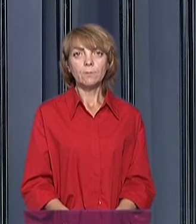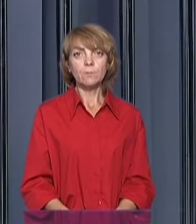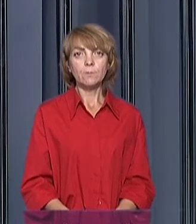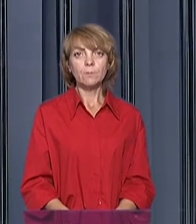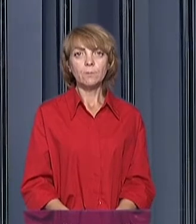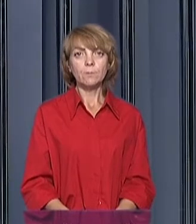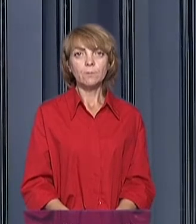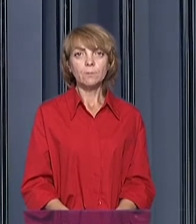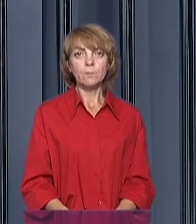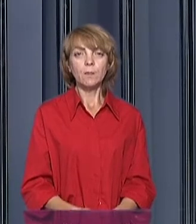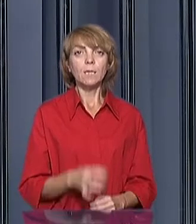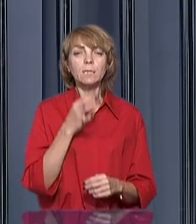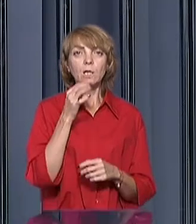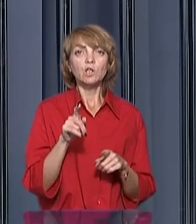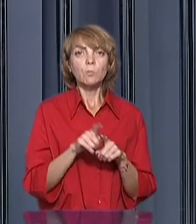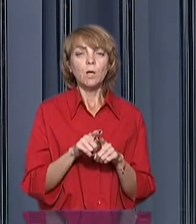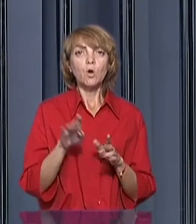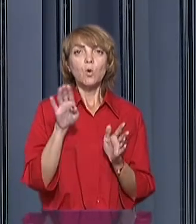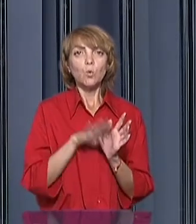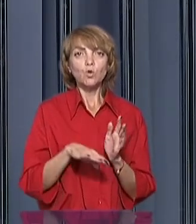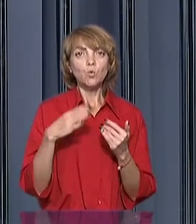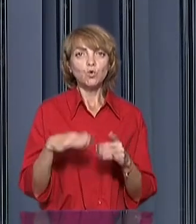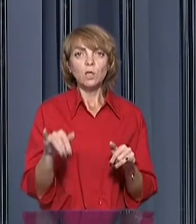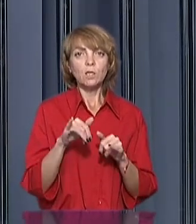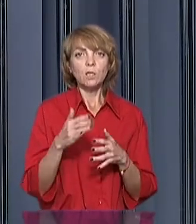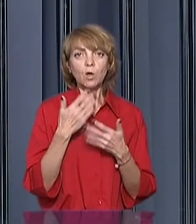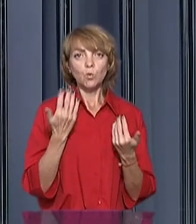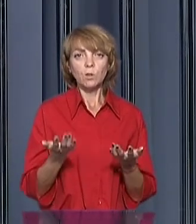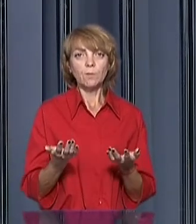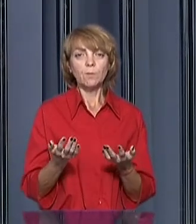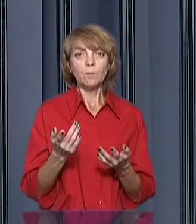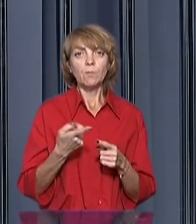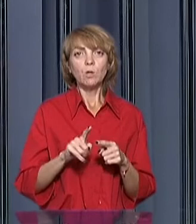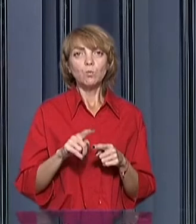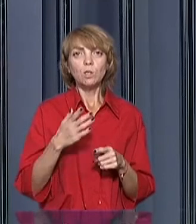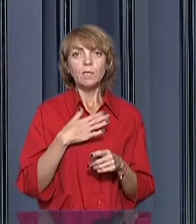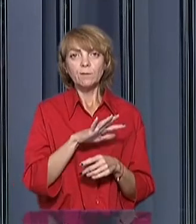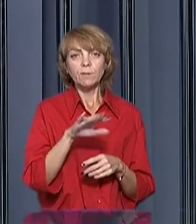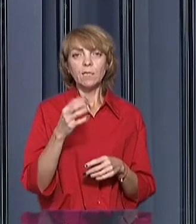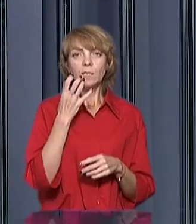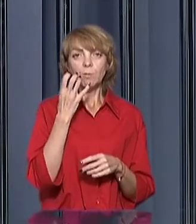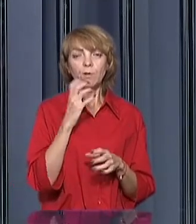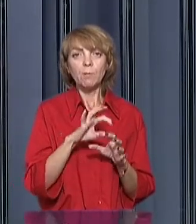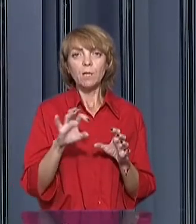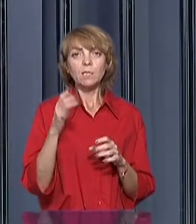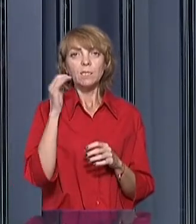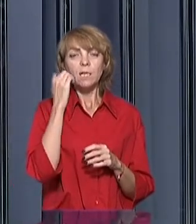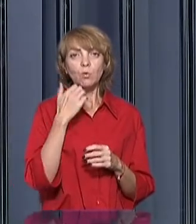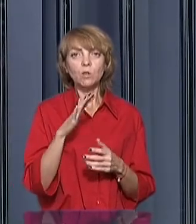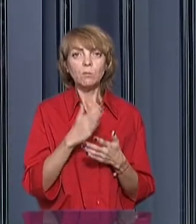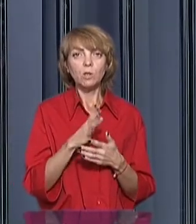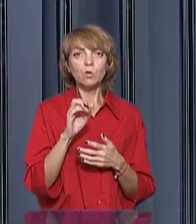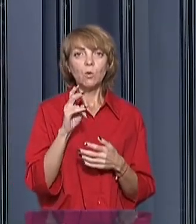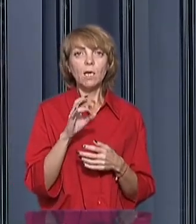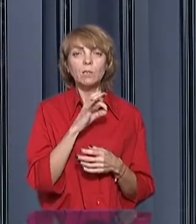хуже вже нікуди, насправді. Тому що наші всі теплові мережі старі, вони мають срок